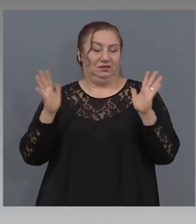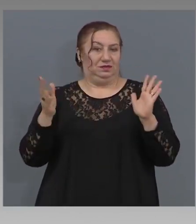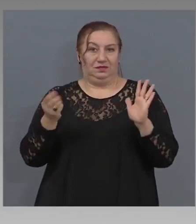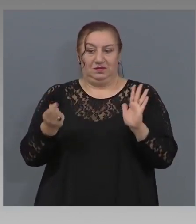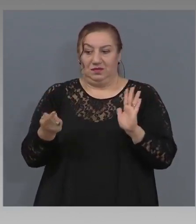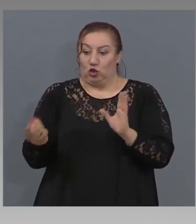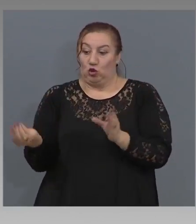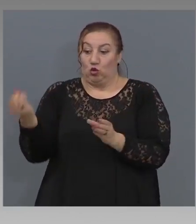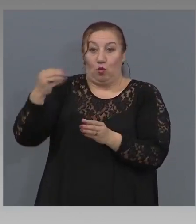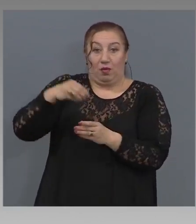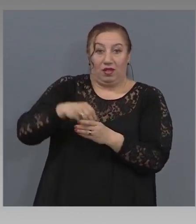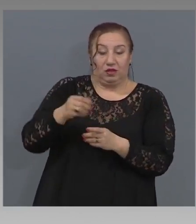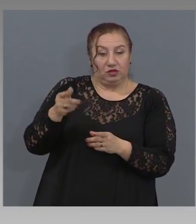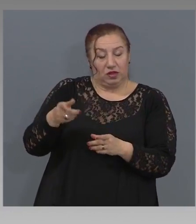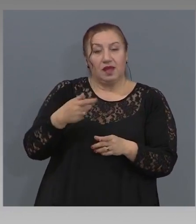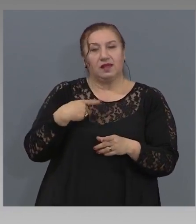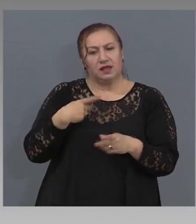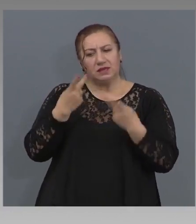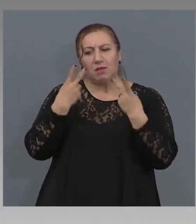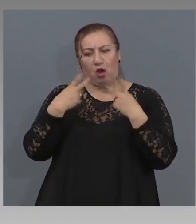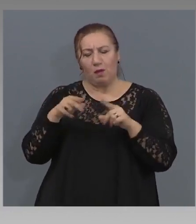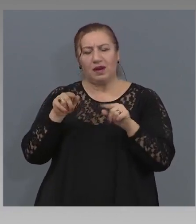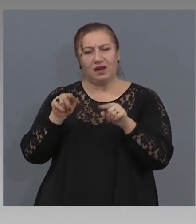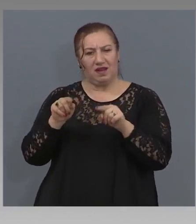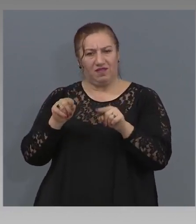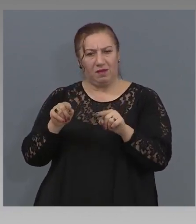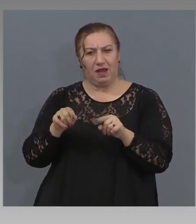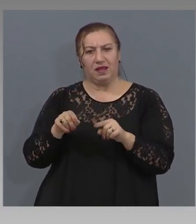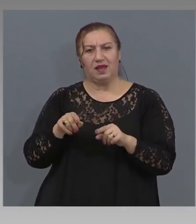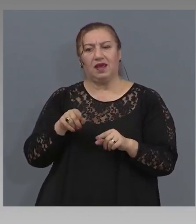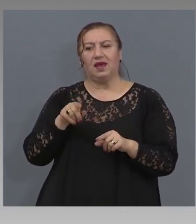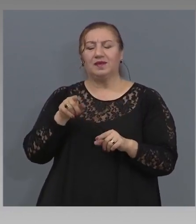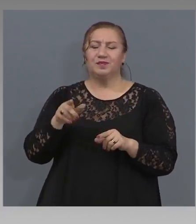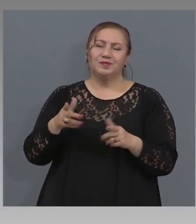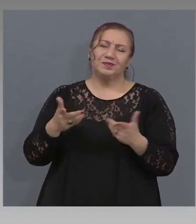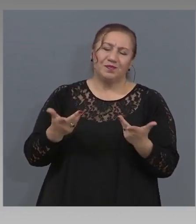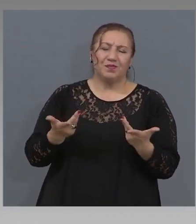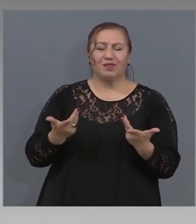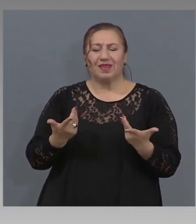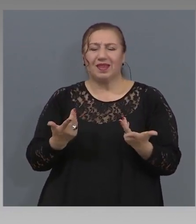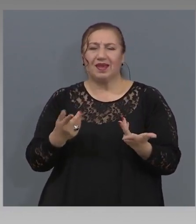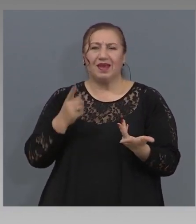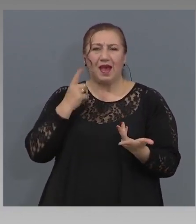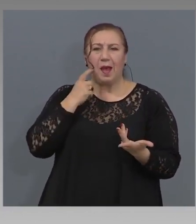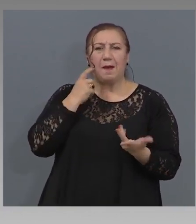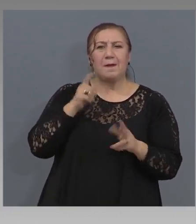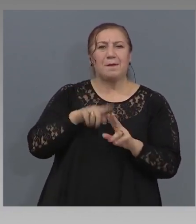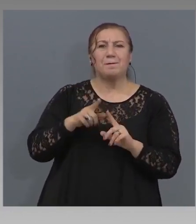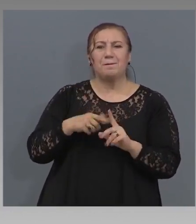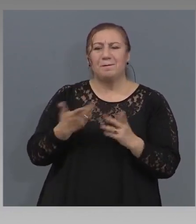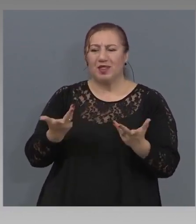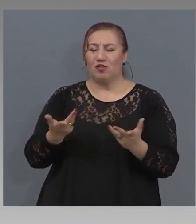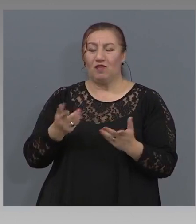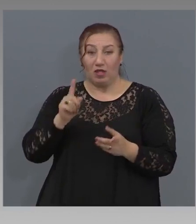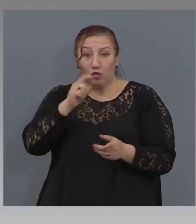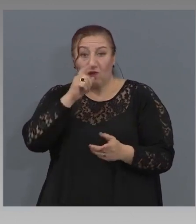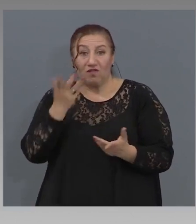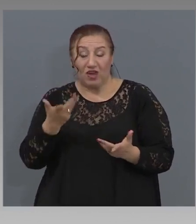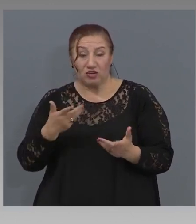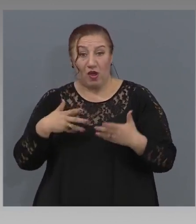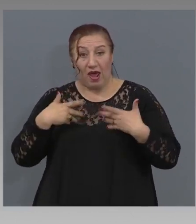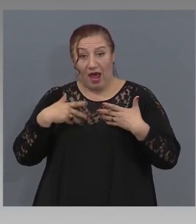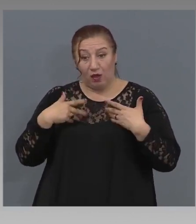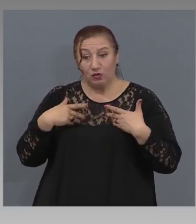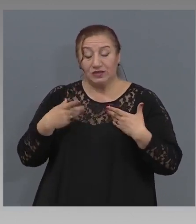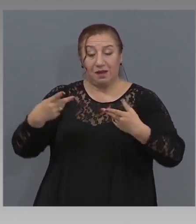сме обърнали внимание на тази, както вие казвате, битова, но много важна подробност, защото ако наистина искаме ние да